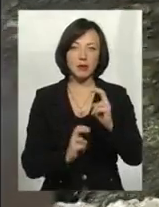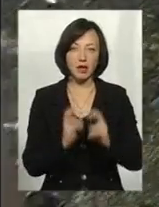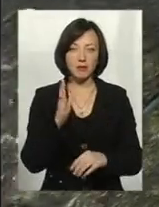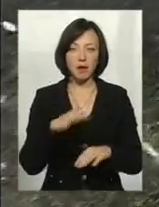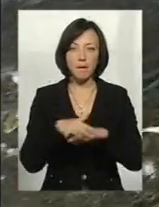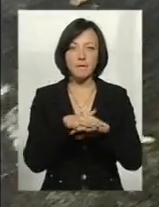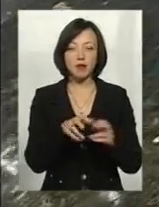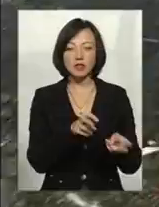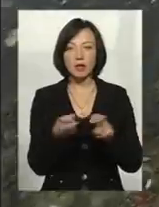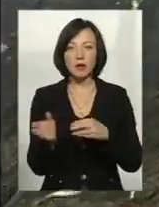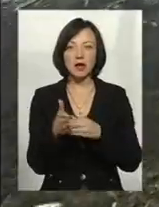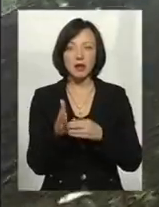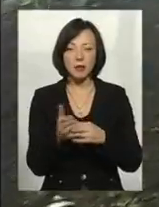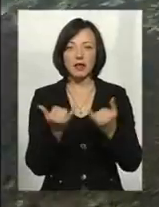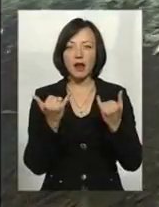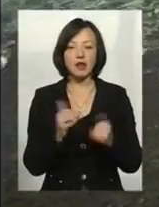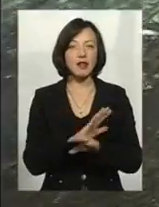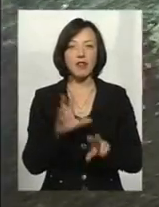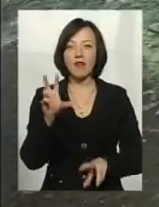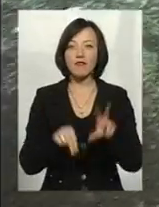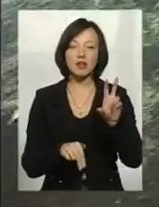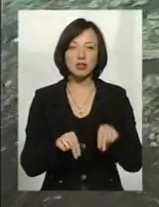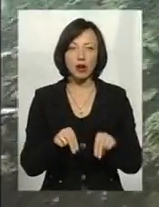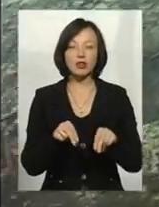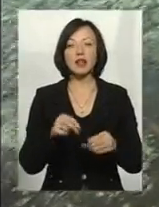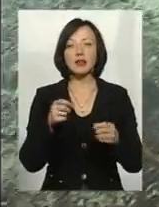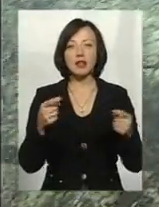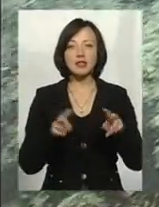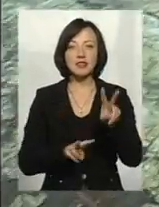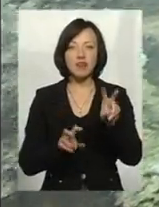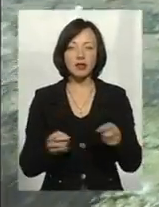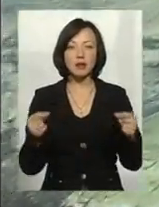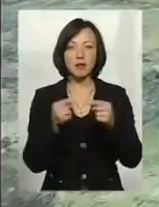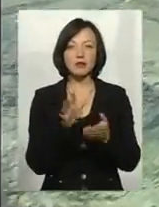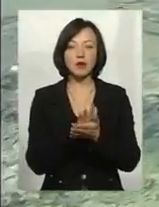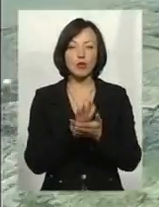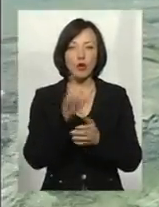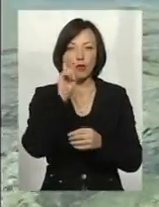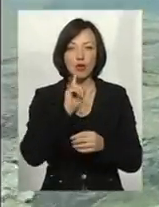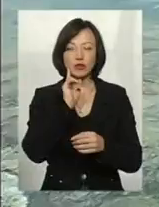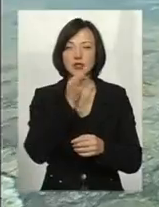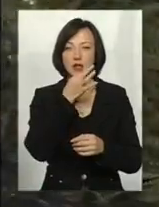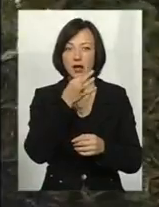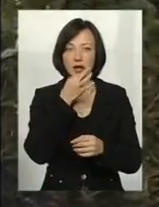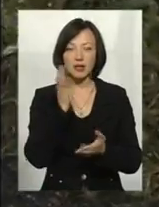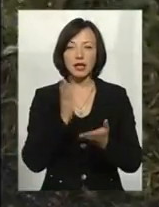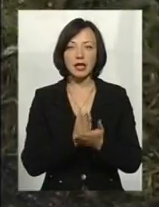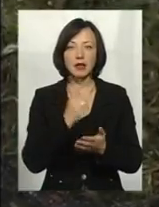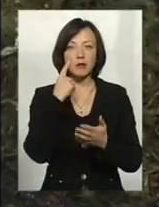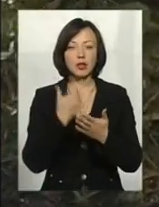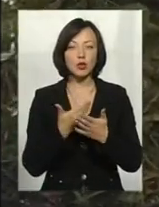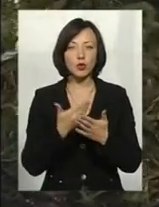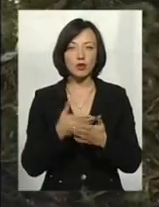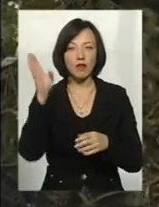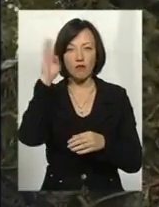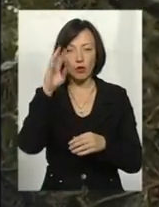Масовою загибель риби наразі не вважають. Називати ж, напевно, підприємство забрудника поки ще зарано. Є лише підозри –